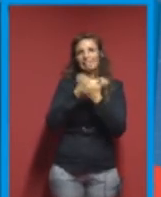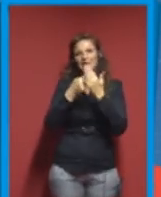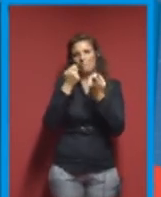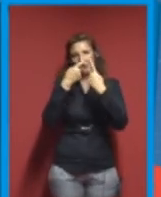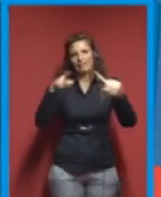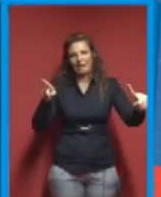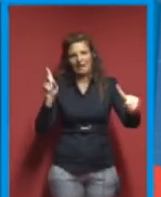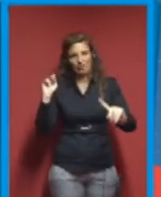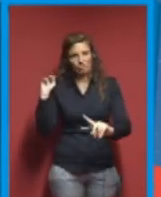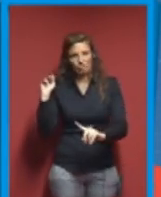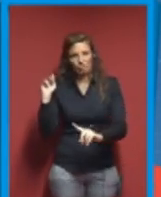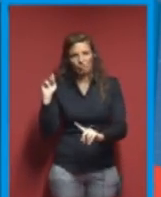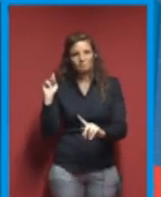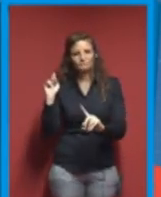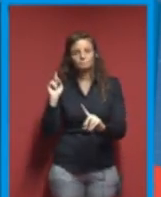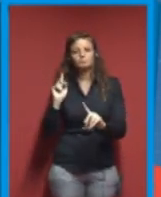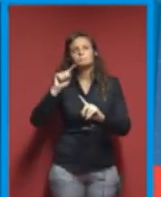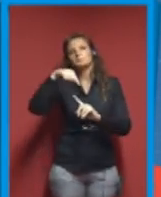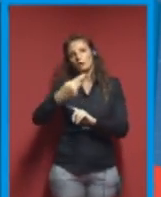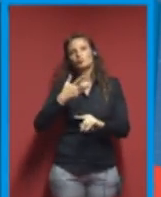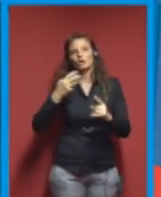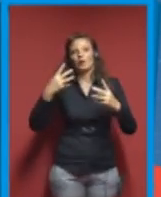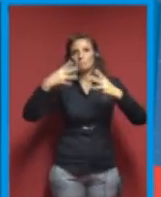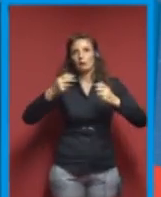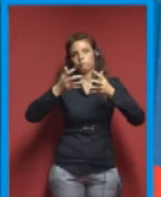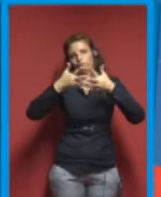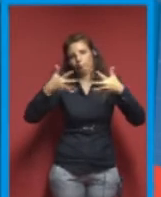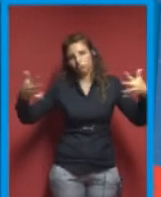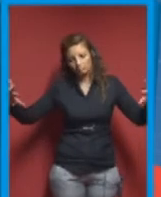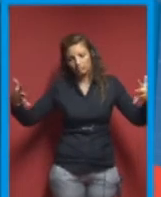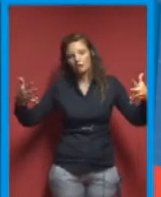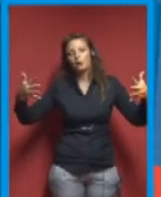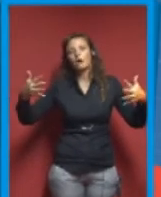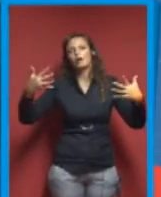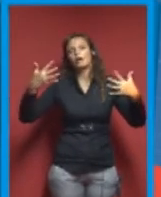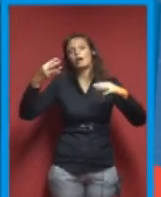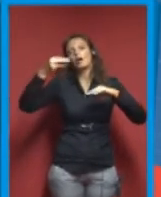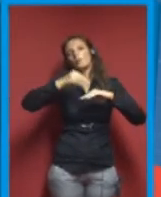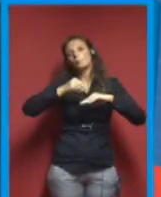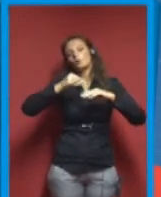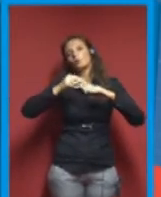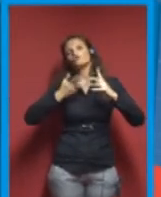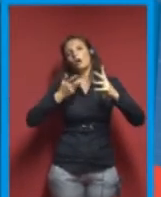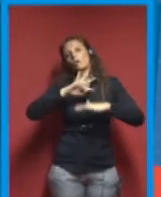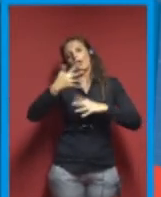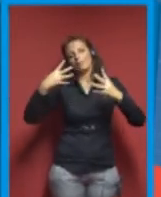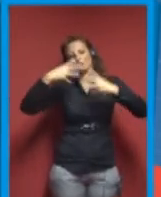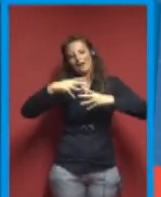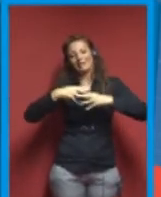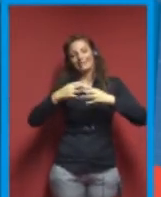e poi una macchina molto grande, poi una macchina che disegna.